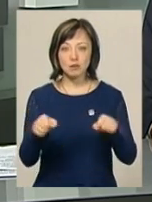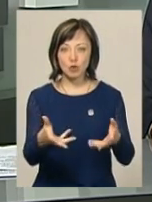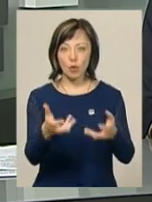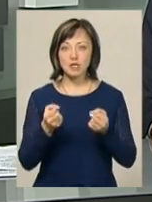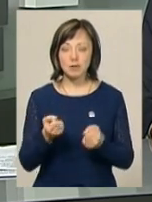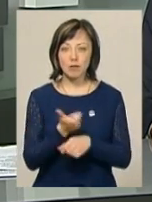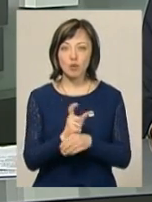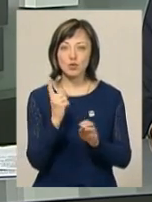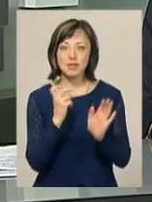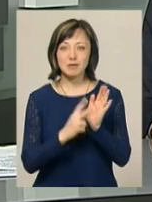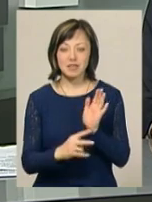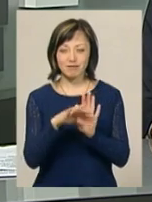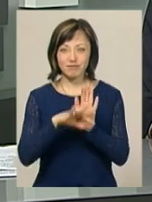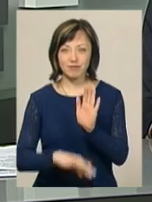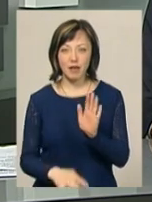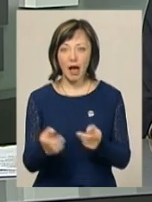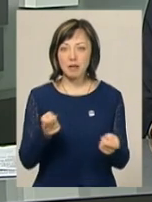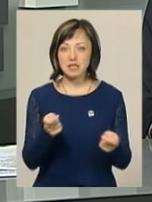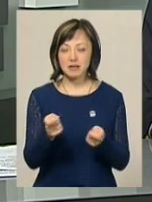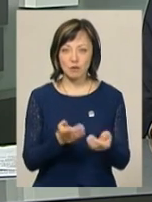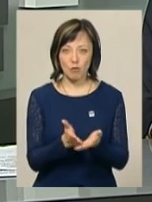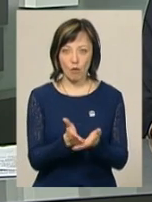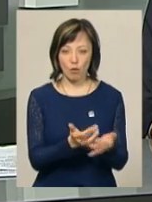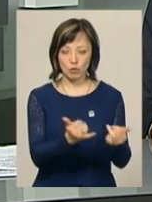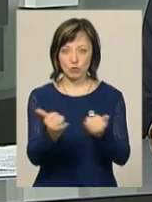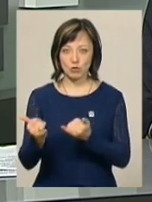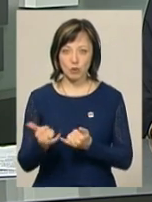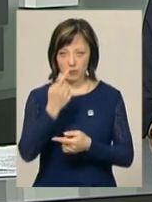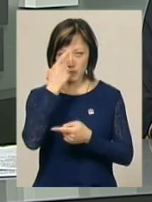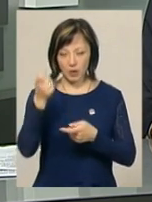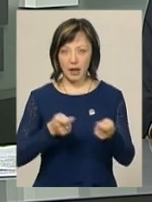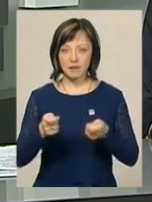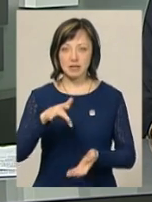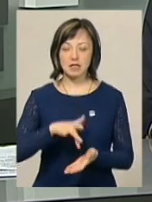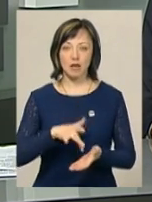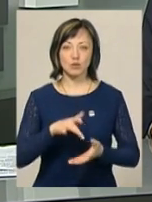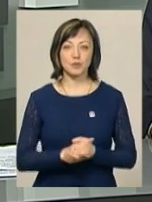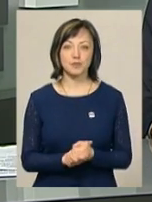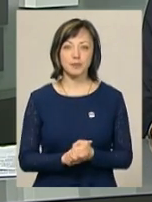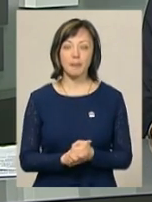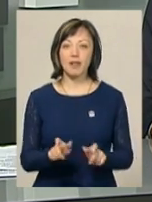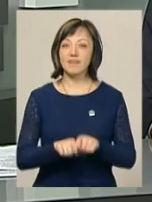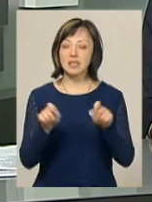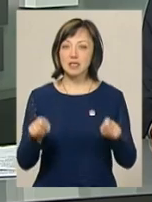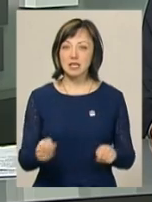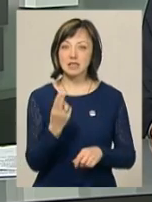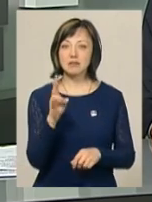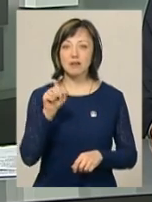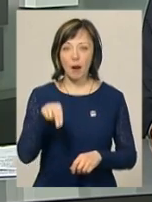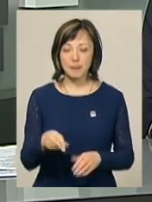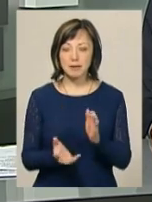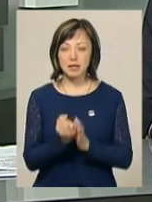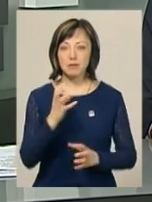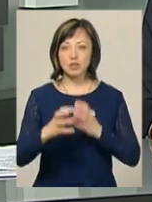отримувати понад 170 видів адміністративного сервісу, повідомила керівник центру Наталя Куцоконі. Відкрили ЦНАП за підтримки